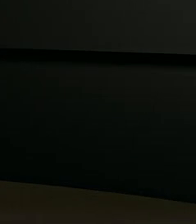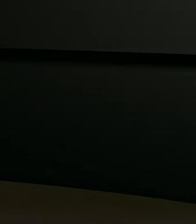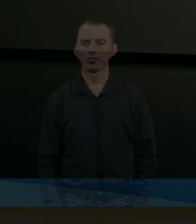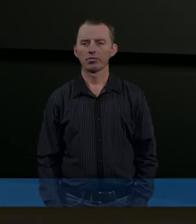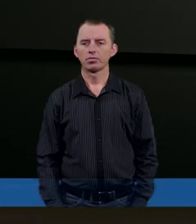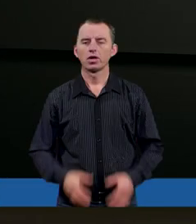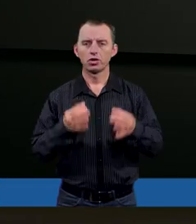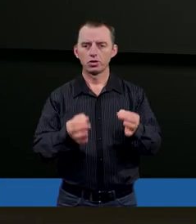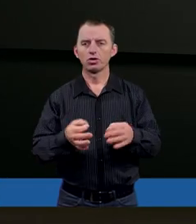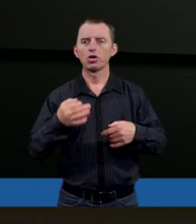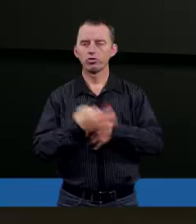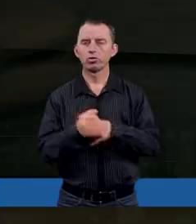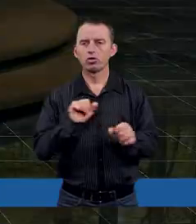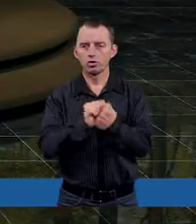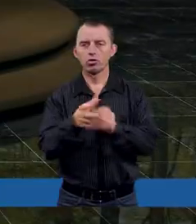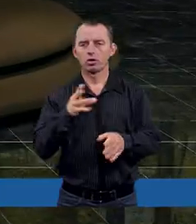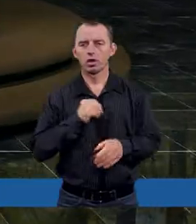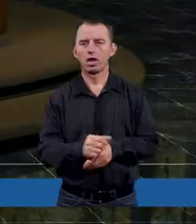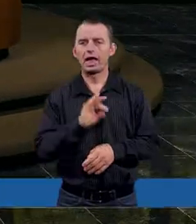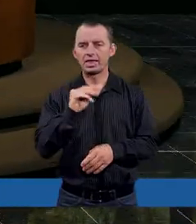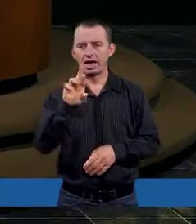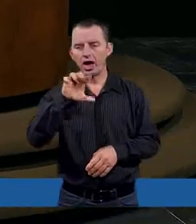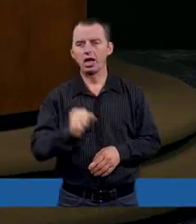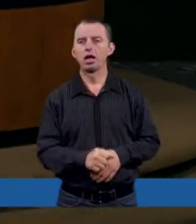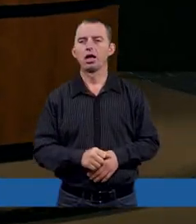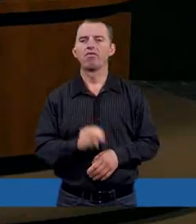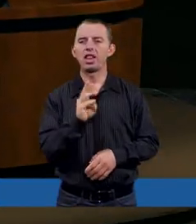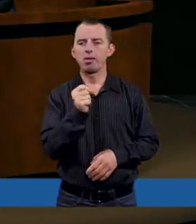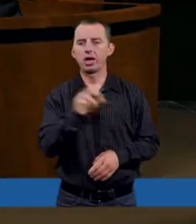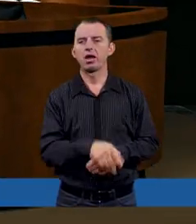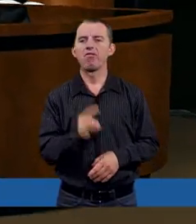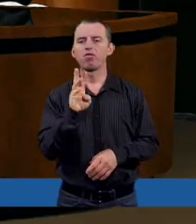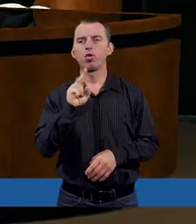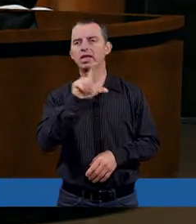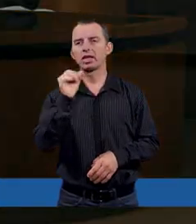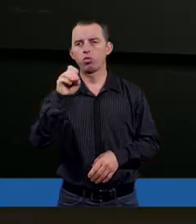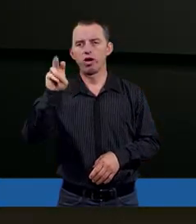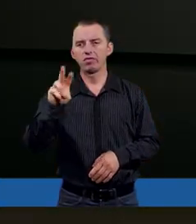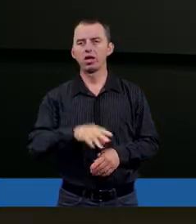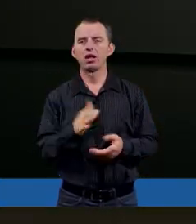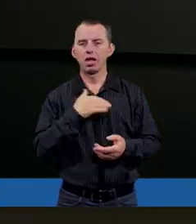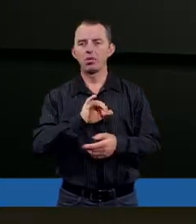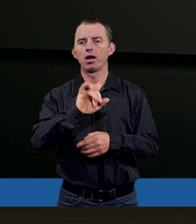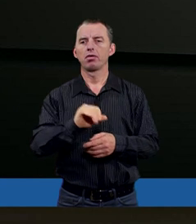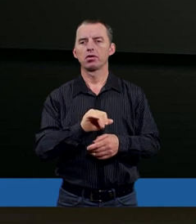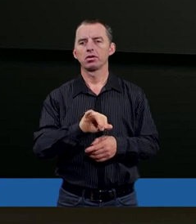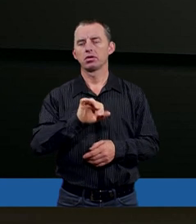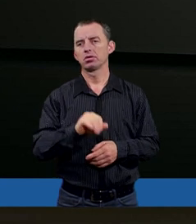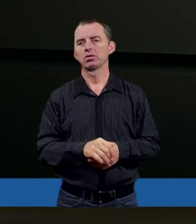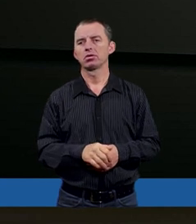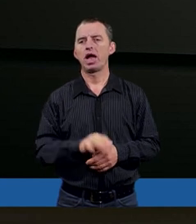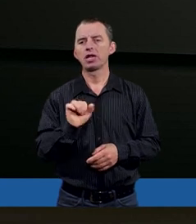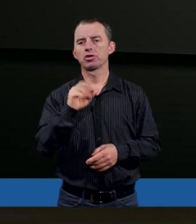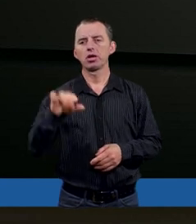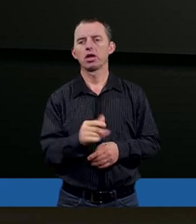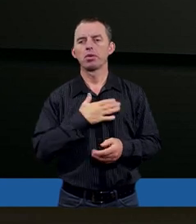Dzisiaj w studiu są ze mną Estera, Waldemar i Władysław. Ja mam na imię Andrzej. Mam nadzieję,